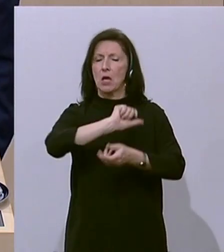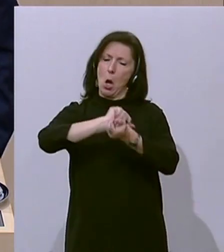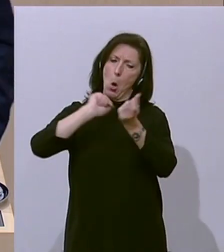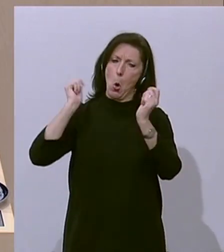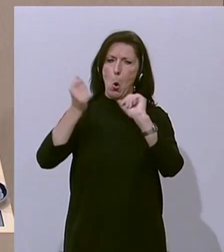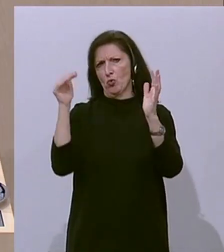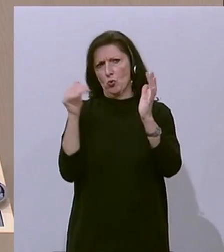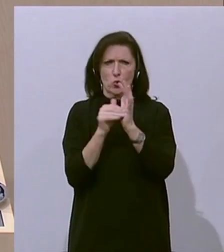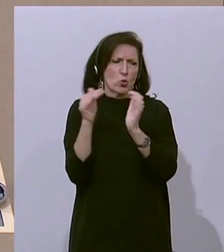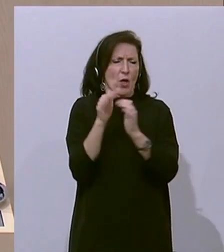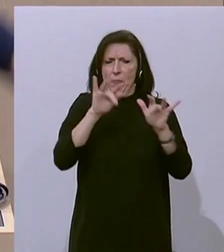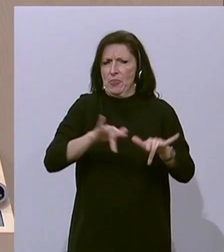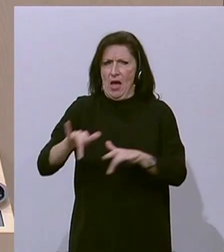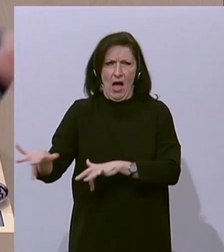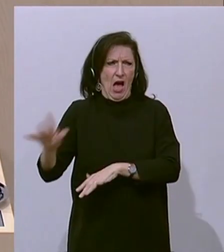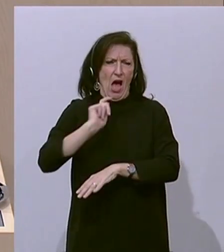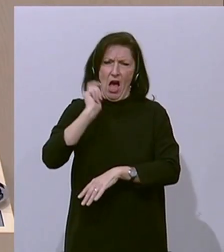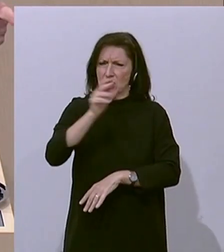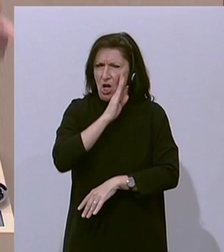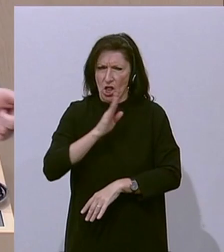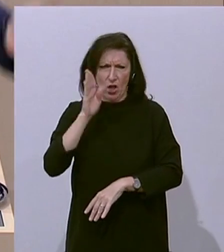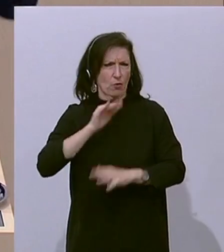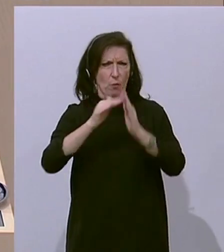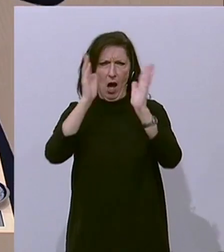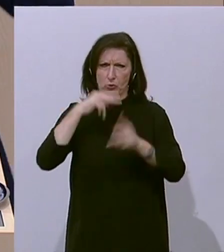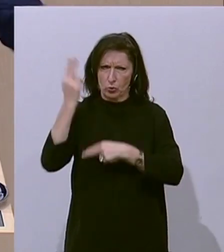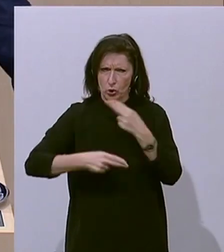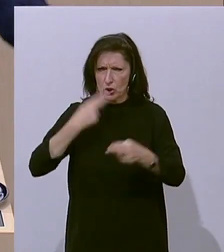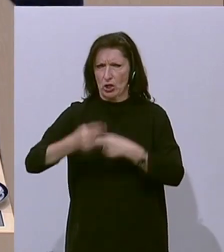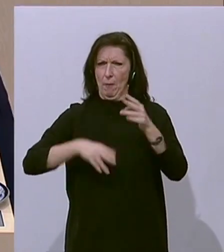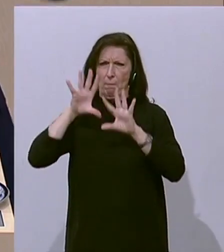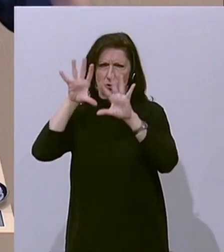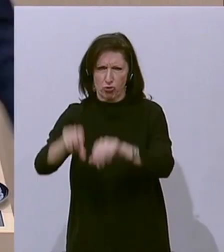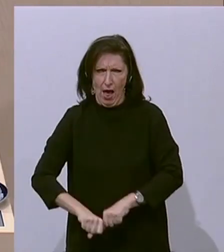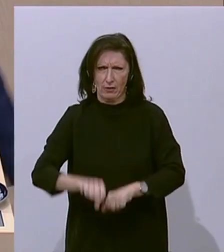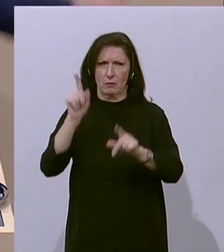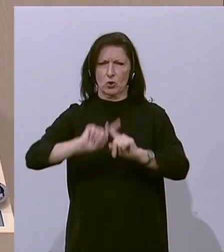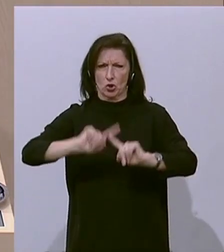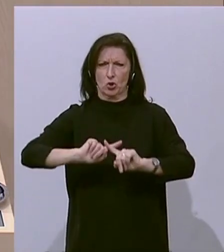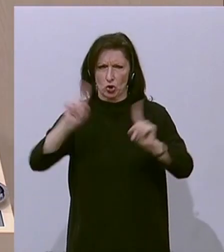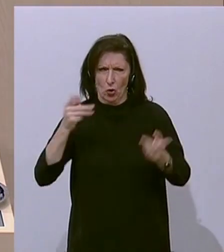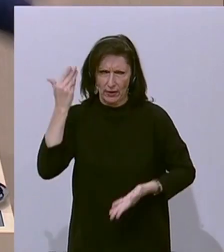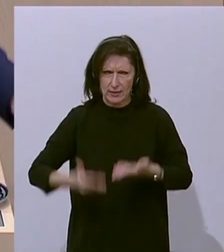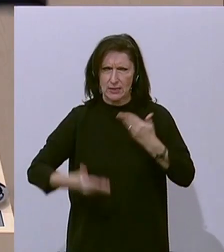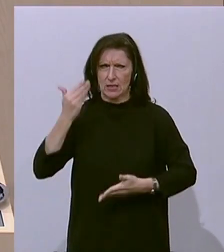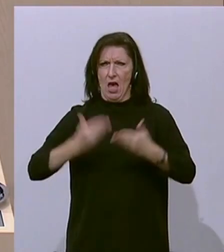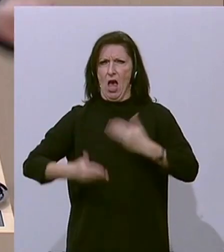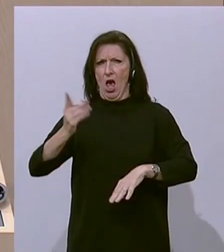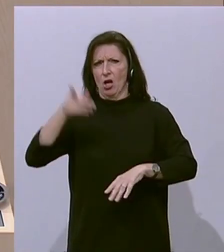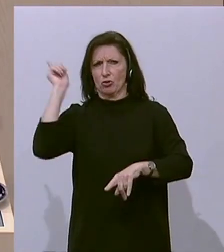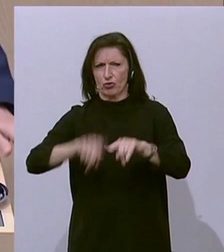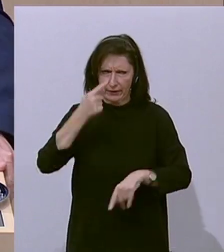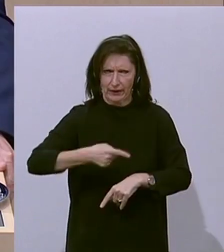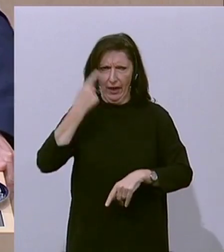Kanonade los Anonyme Anzeigen, Hausdurchsuchungen, Beschlagnahmungen, Sondersitzungen Denunzieren,